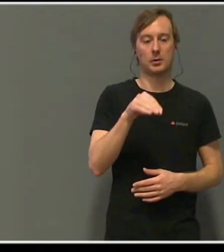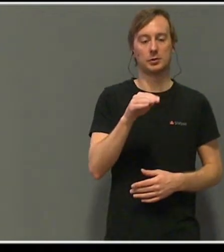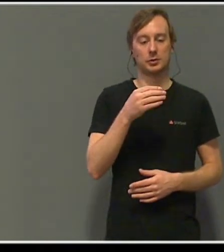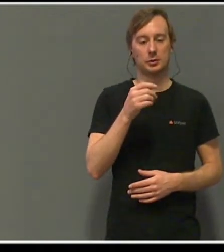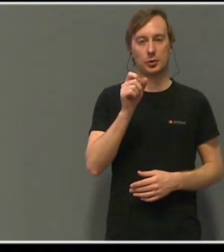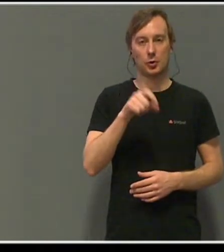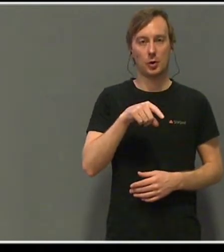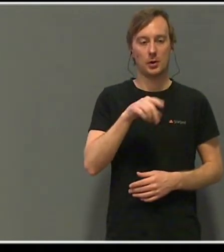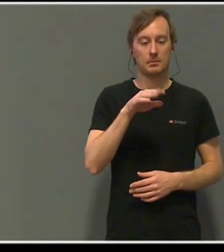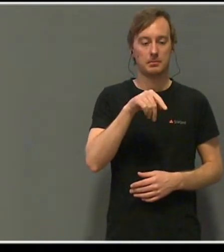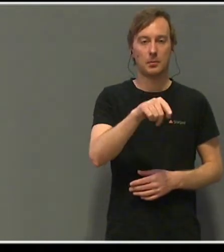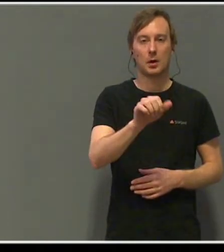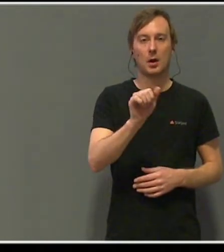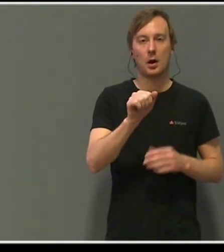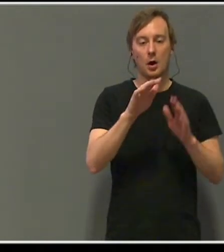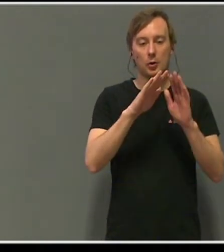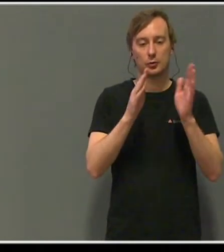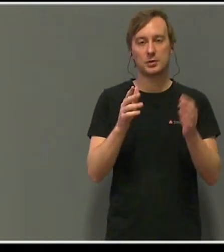i Lørnskog.